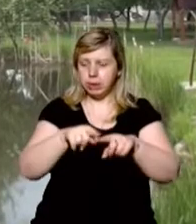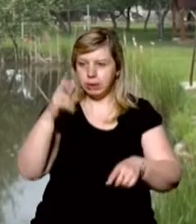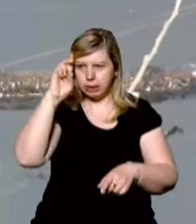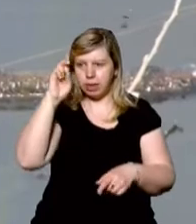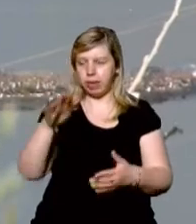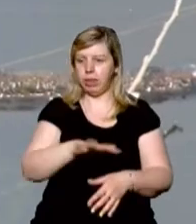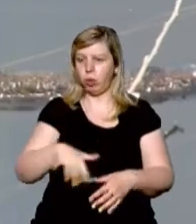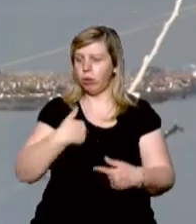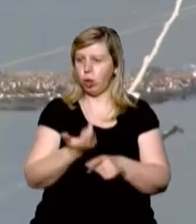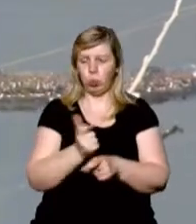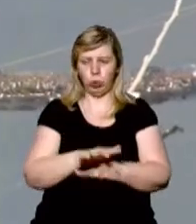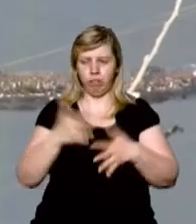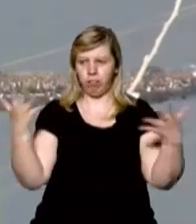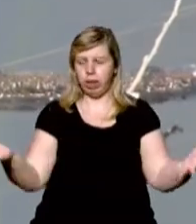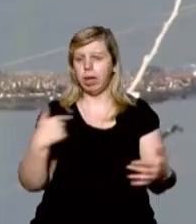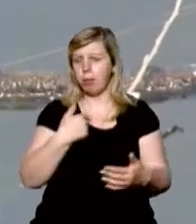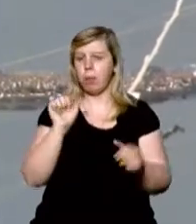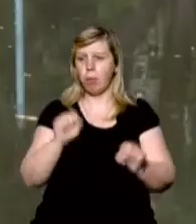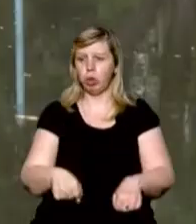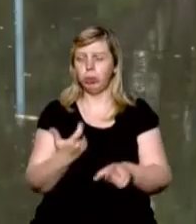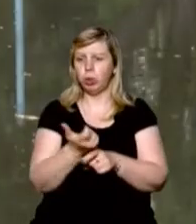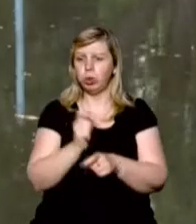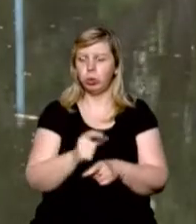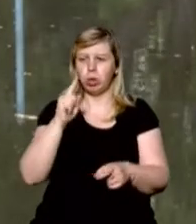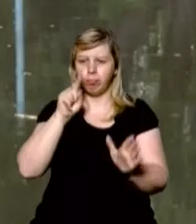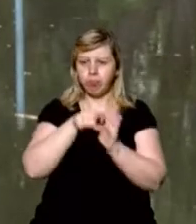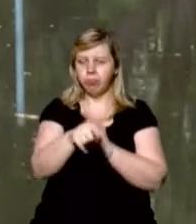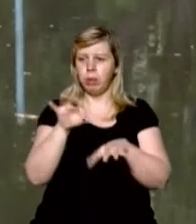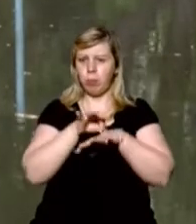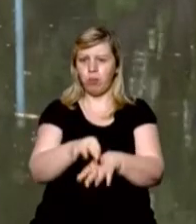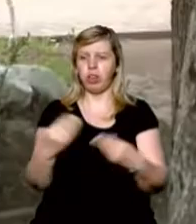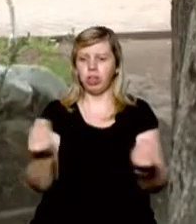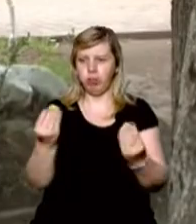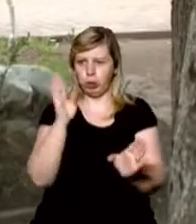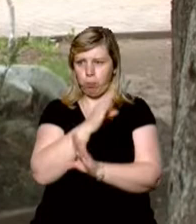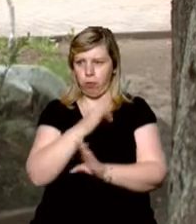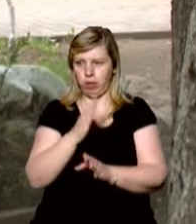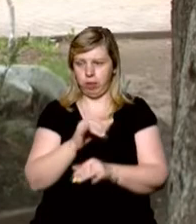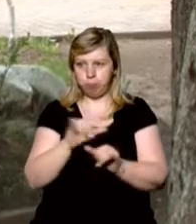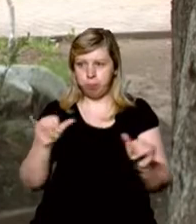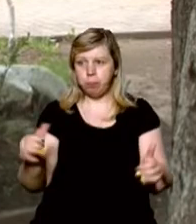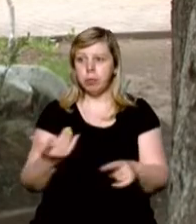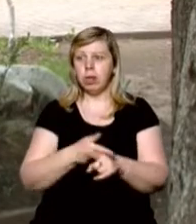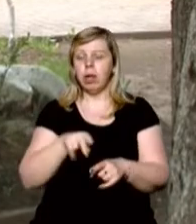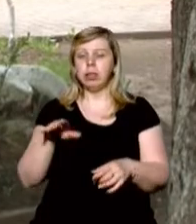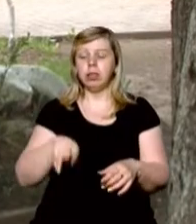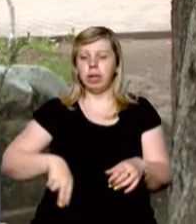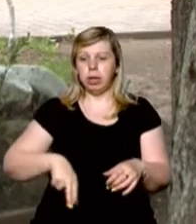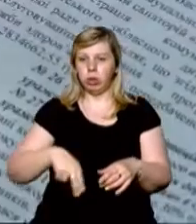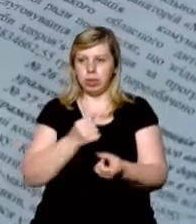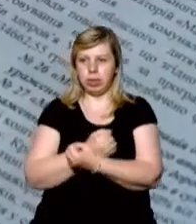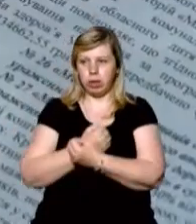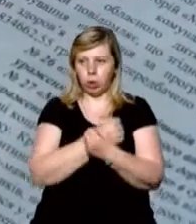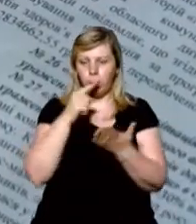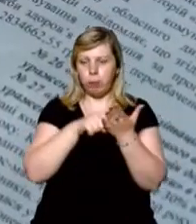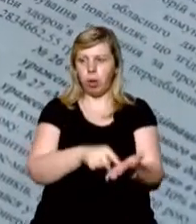Територія, як ви бачите, у нас дуже велика, тому ми можемо дуже доцільно провести час саме на свіжому повітрі. Директорка санаторію «Малятко» Галина Мороз